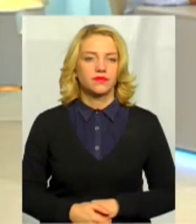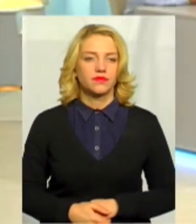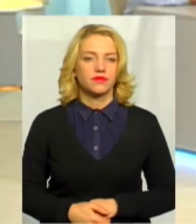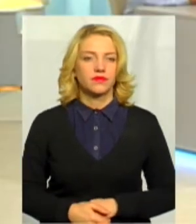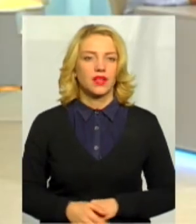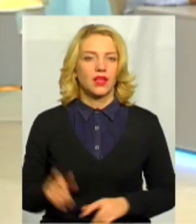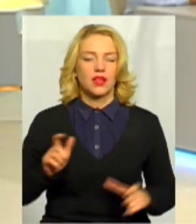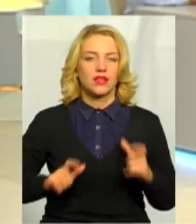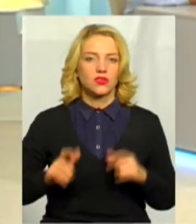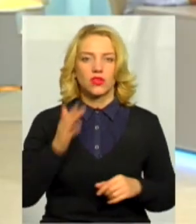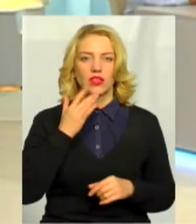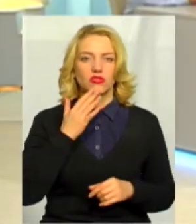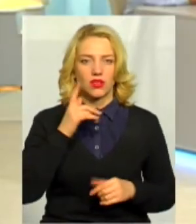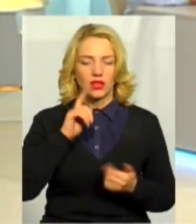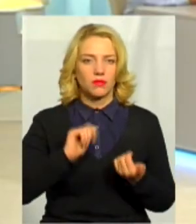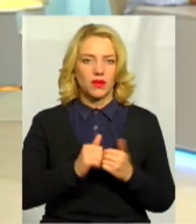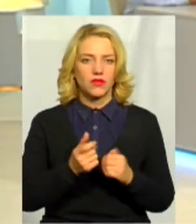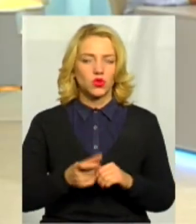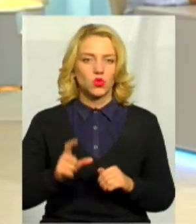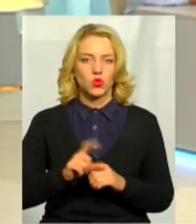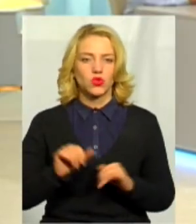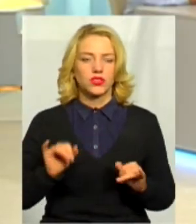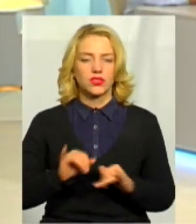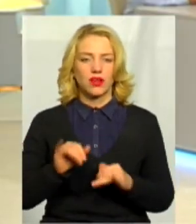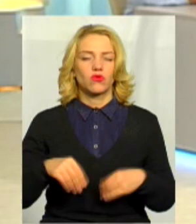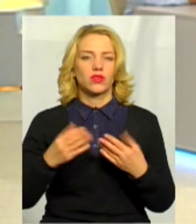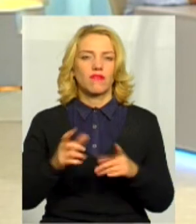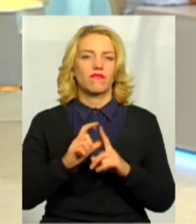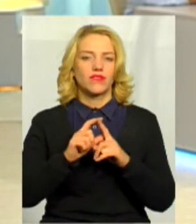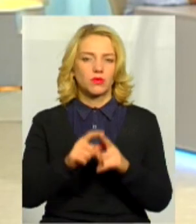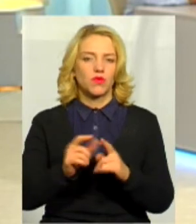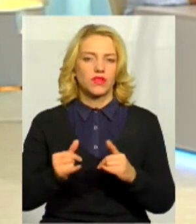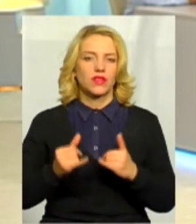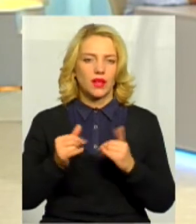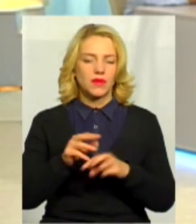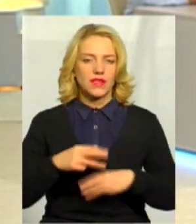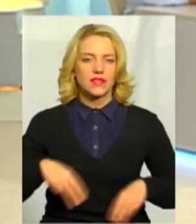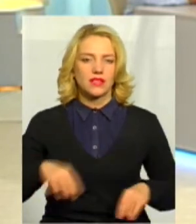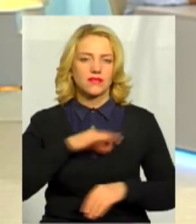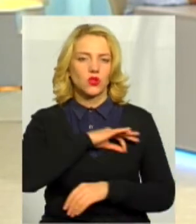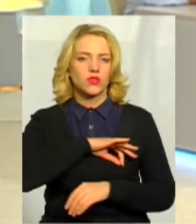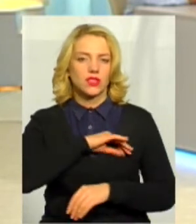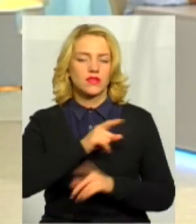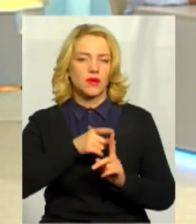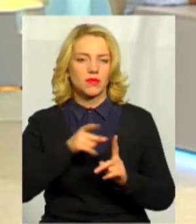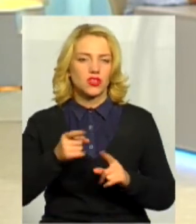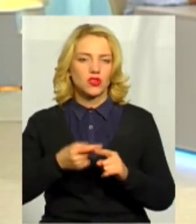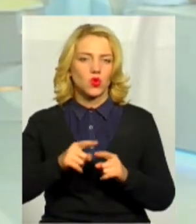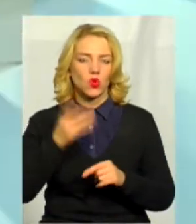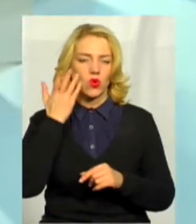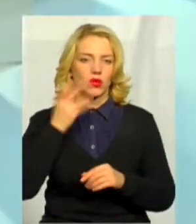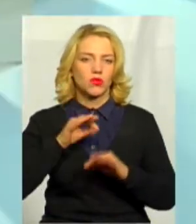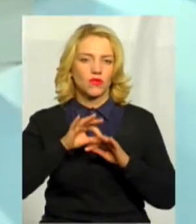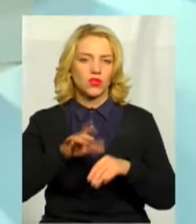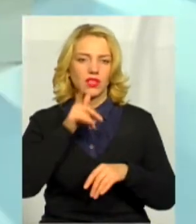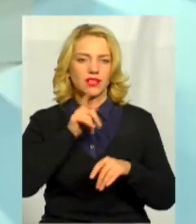Інститут національної пам'яті теж дуже цікавий, дав відповідь для Міністерства юстиції, під час того, як проводилася